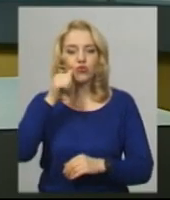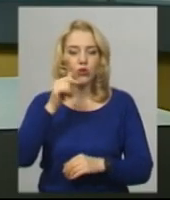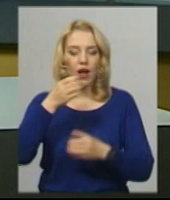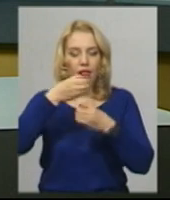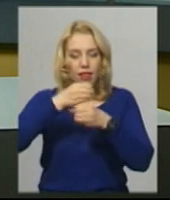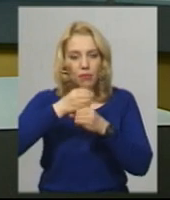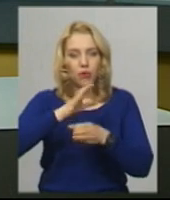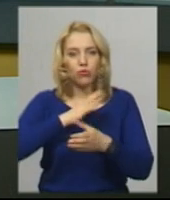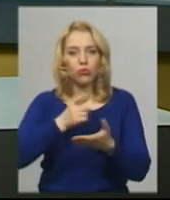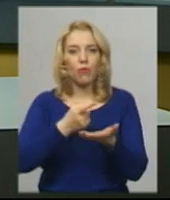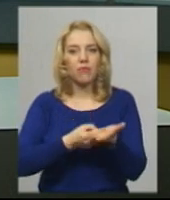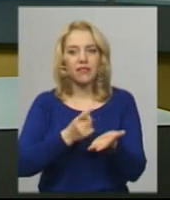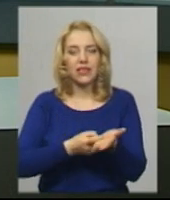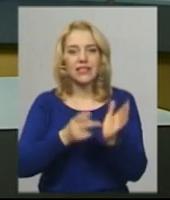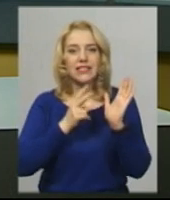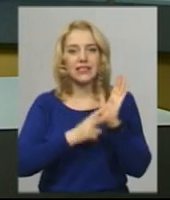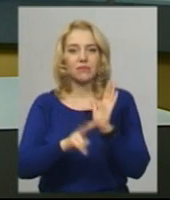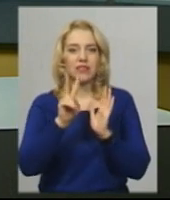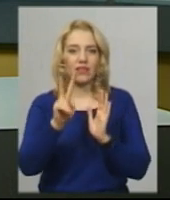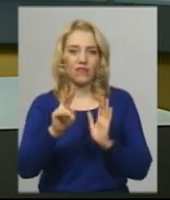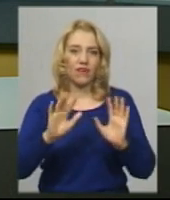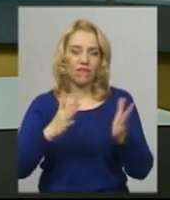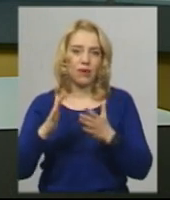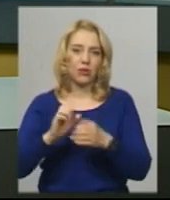підтверджених 72 випадків COVID-19.